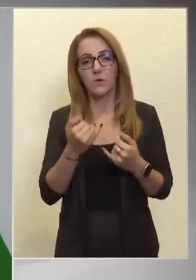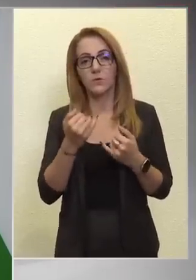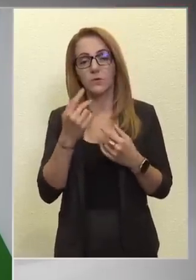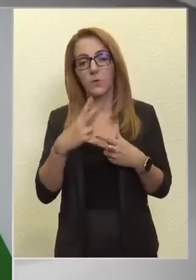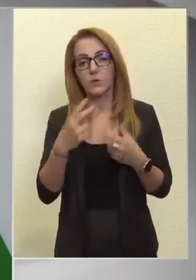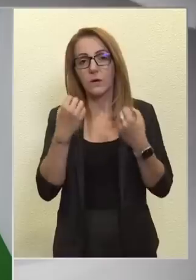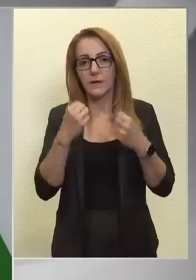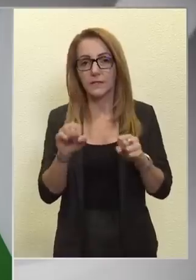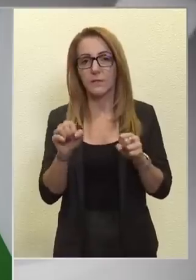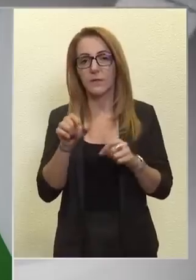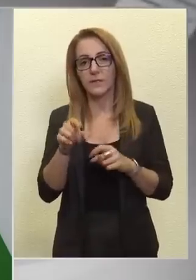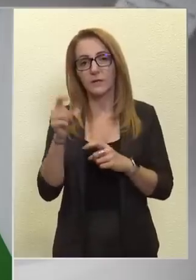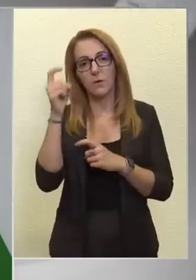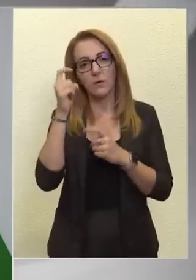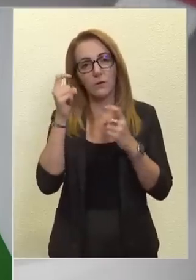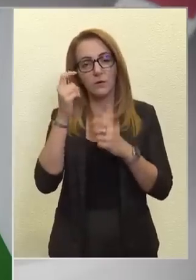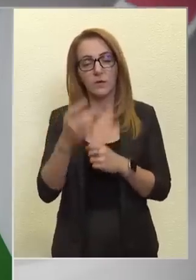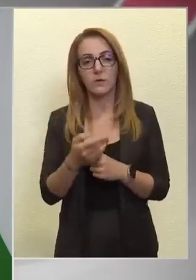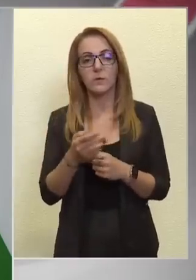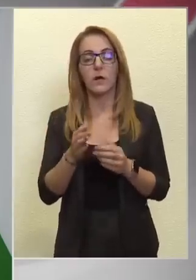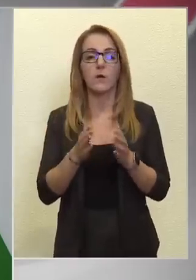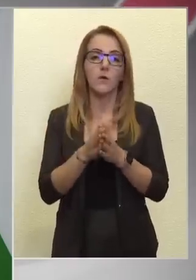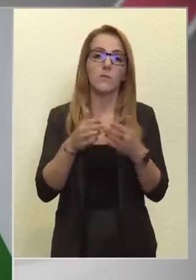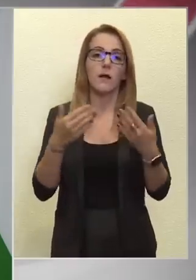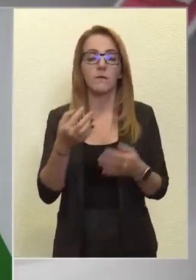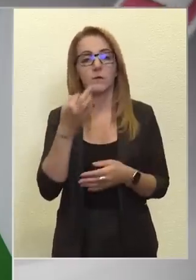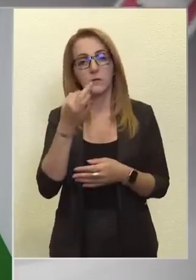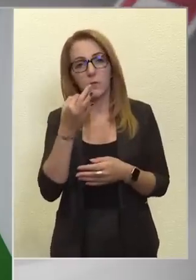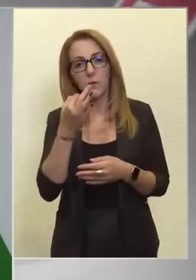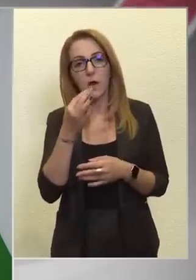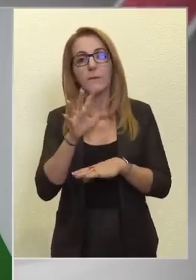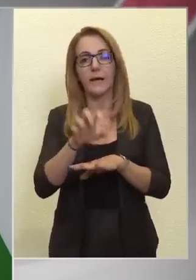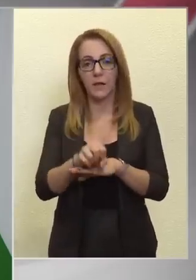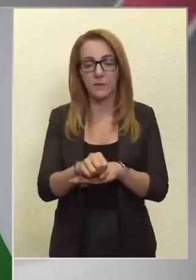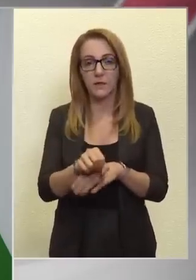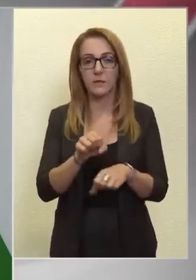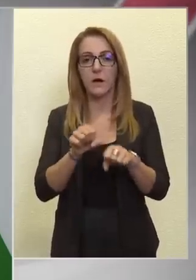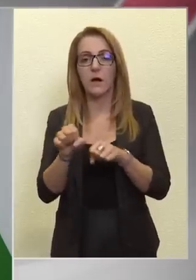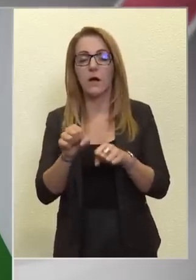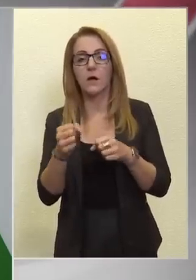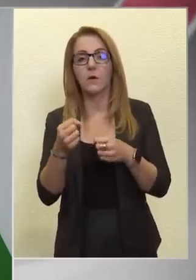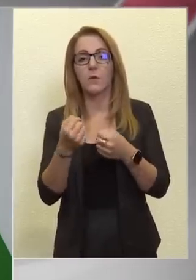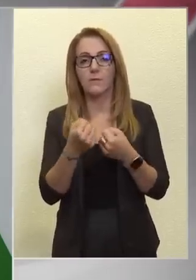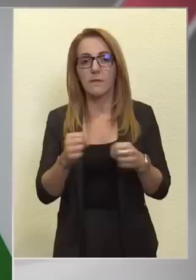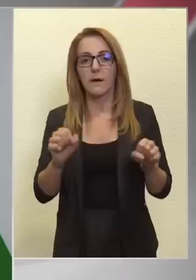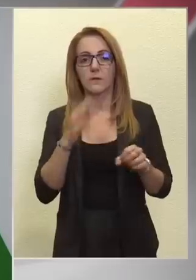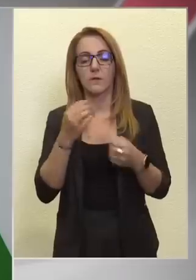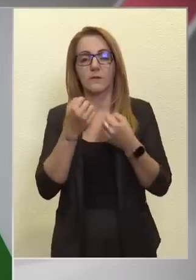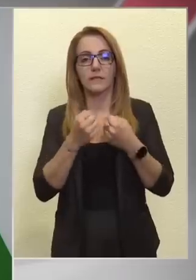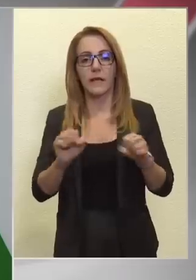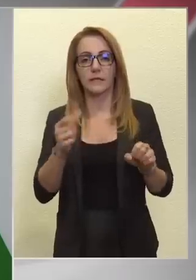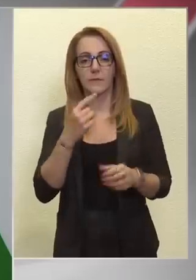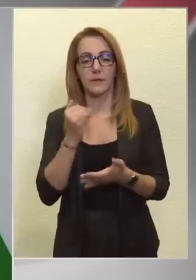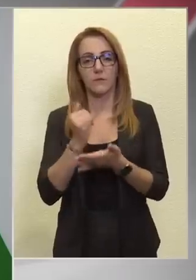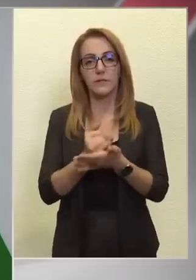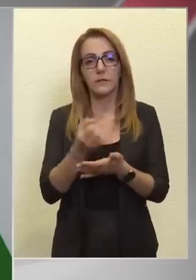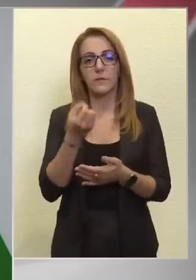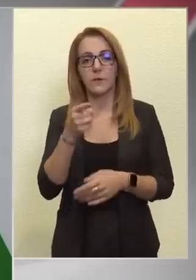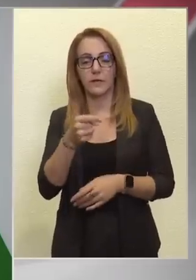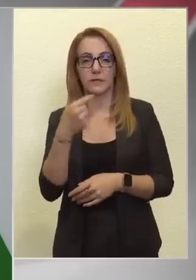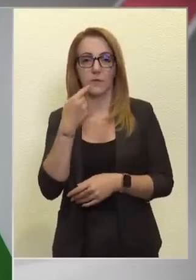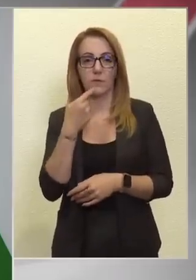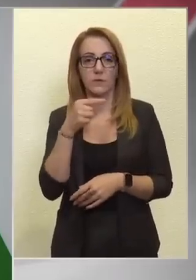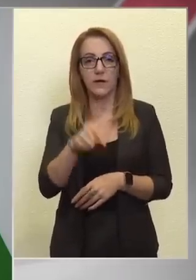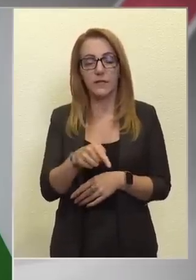ezektől a kétségektől, és örömmel vagy szomorúan, de konstatálhatja, hogy a kormánypártoknak, Fidesz-KDNP-nek volt igaza akkor, amikor ezt mondta.